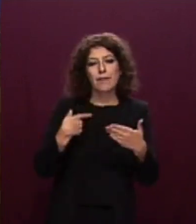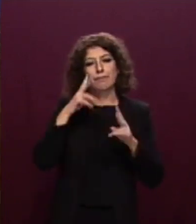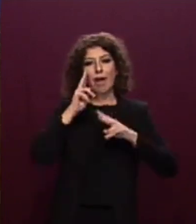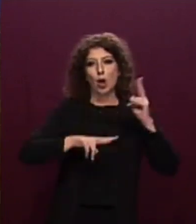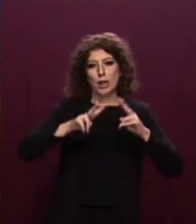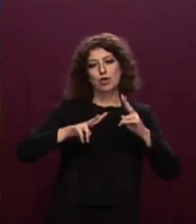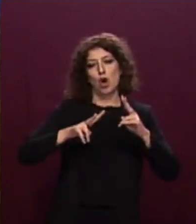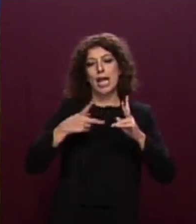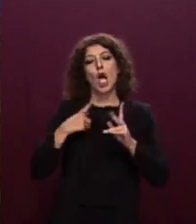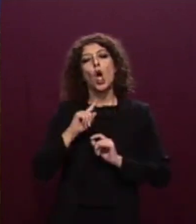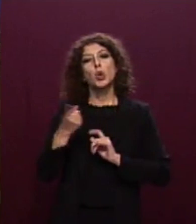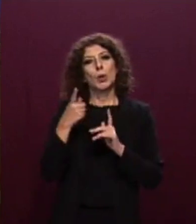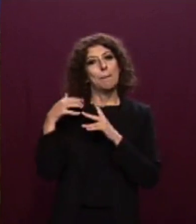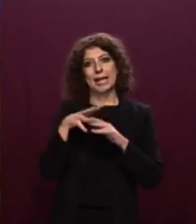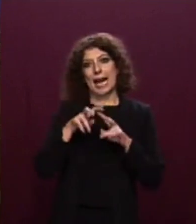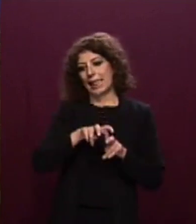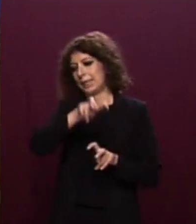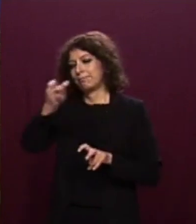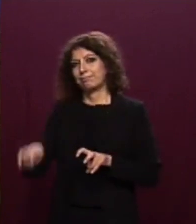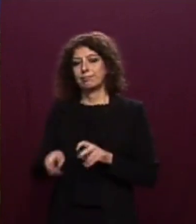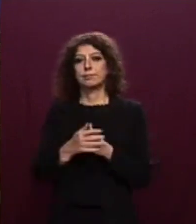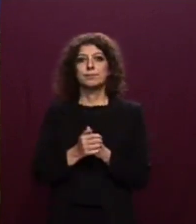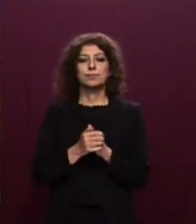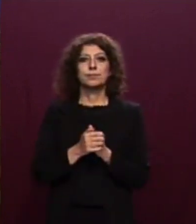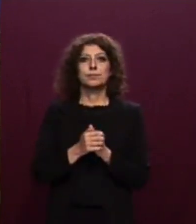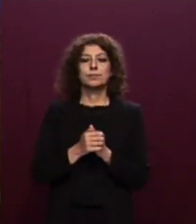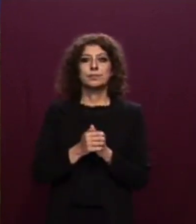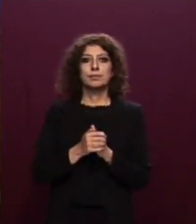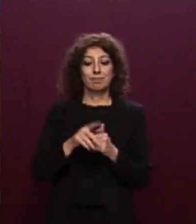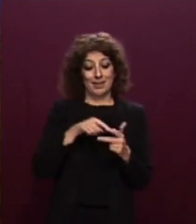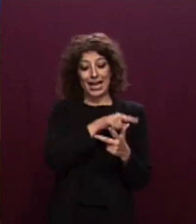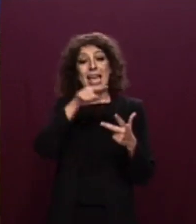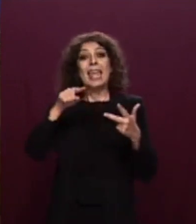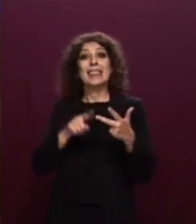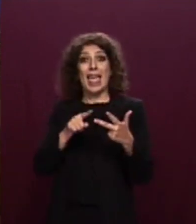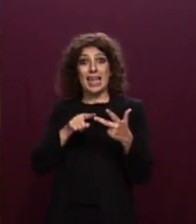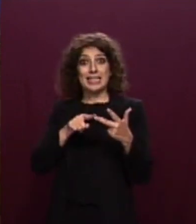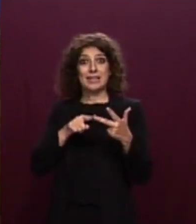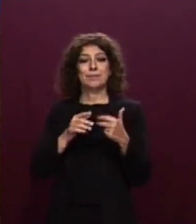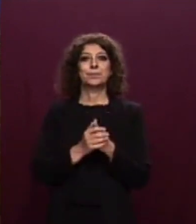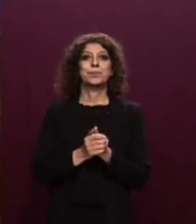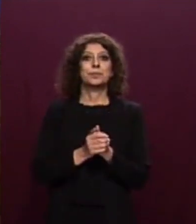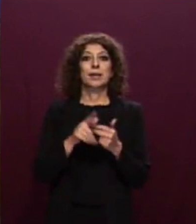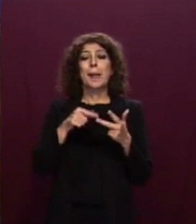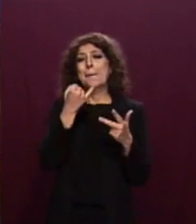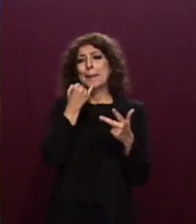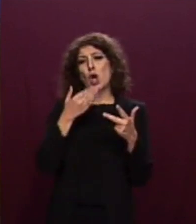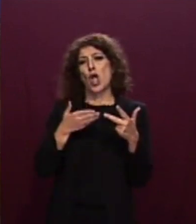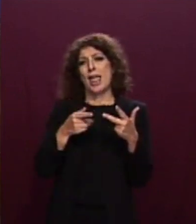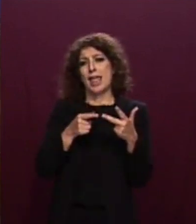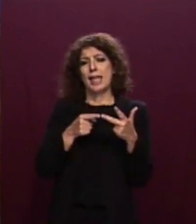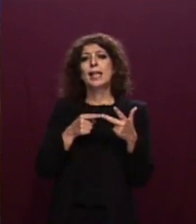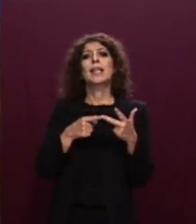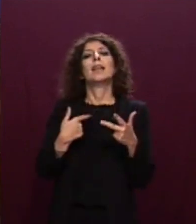Una vicenda del tutto diversa, se ne è parlato, riguarda la nave Rise Above, una nave più piccola, battente